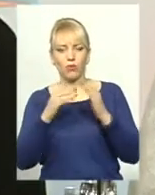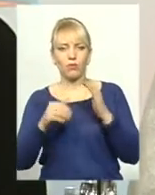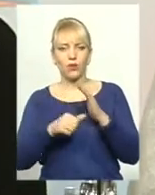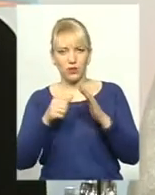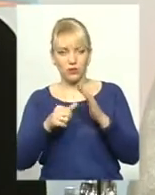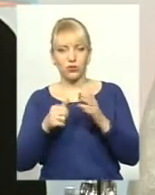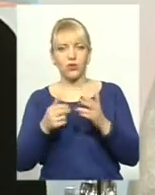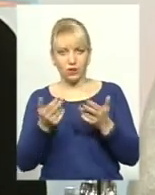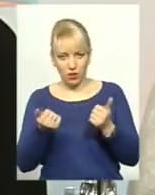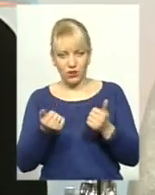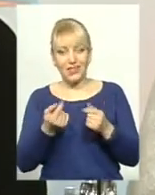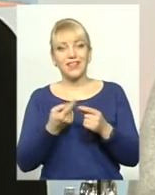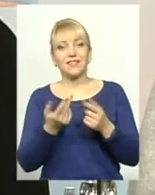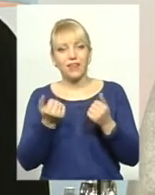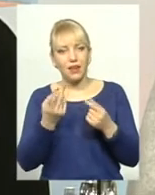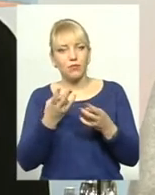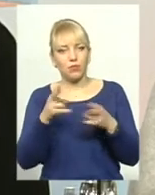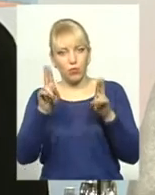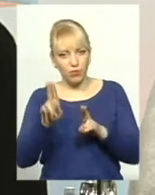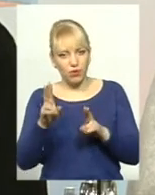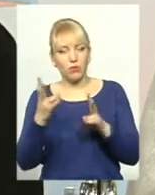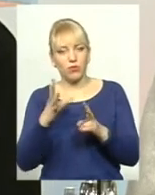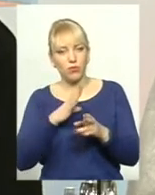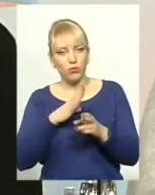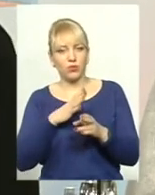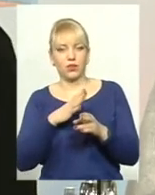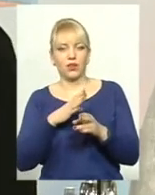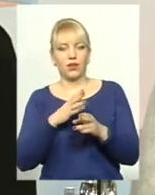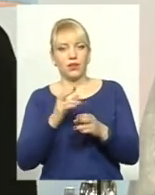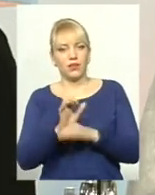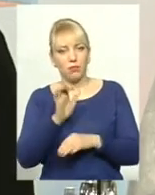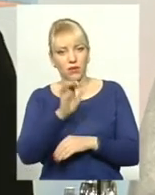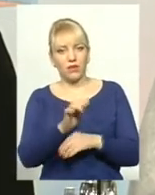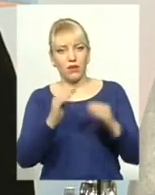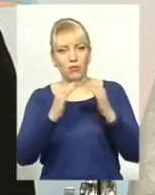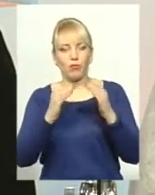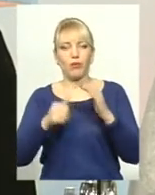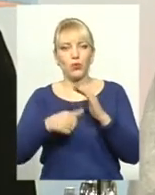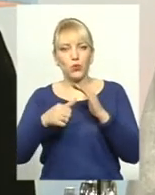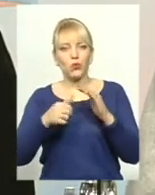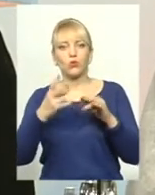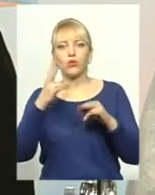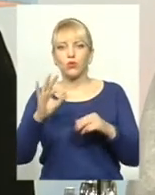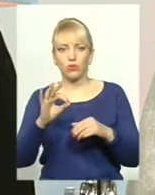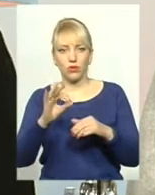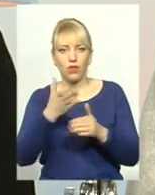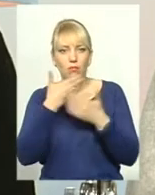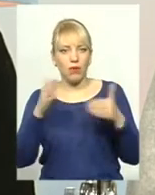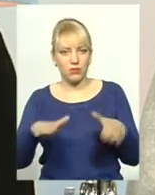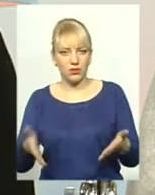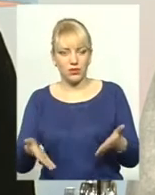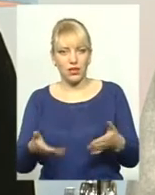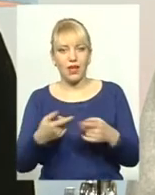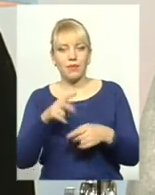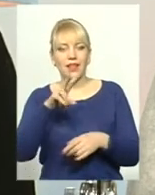направлятися до центру погодження з тваринами. він був притулок, як такий? Де він був такий. Якби було місце, тому що, якби, лис –